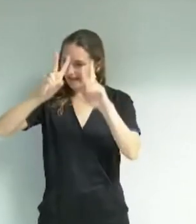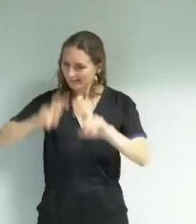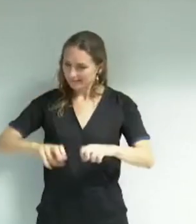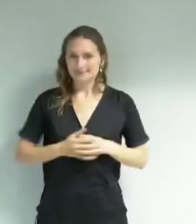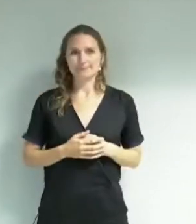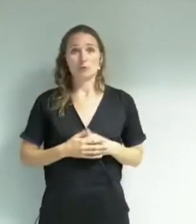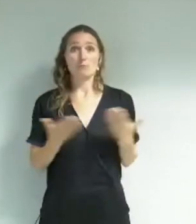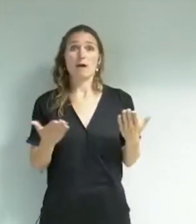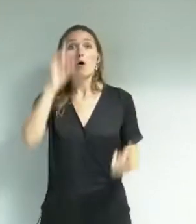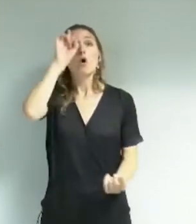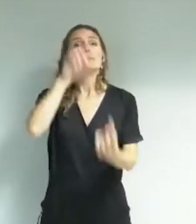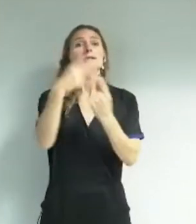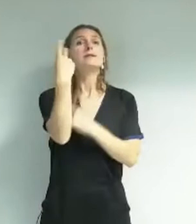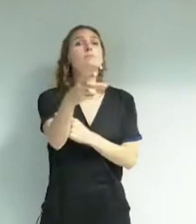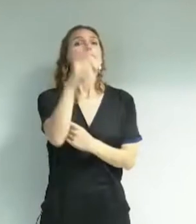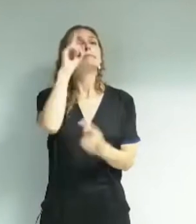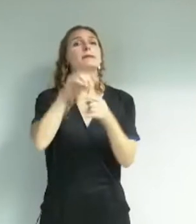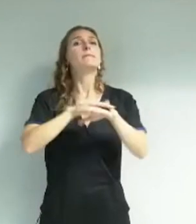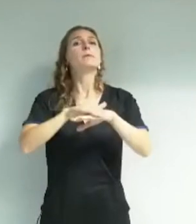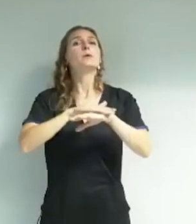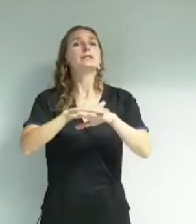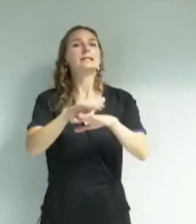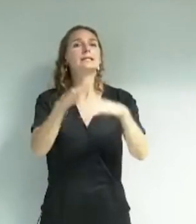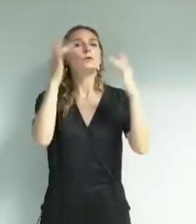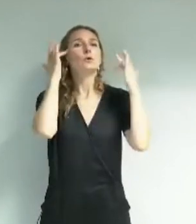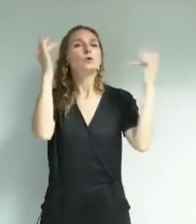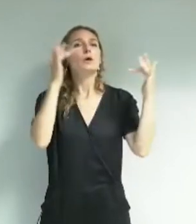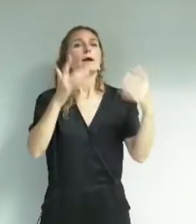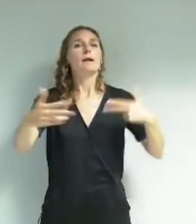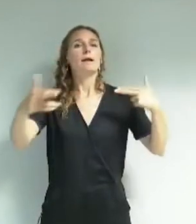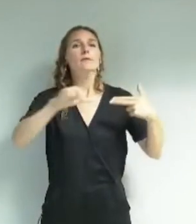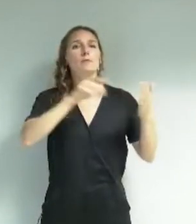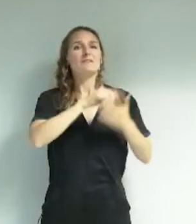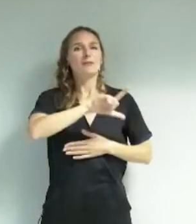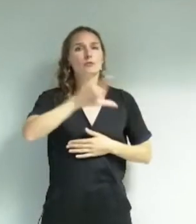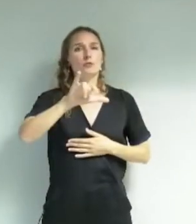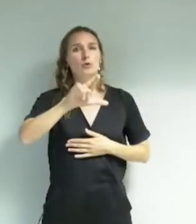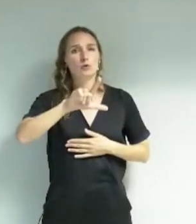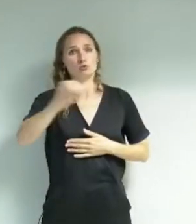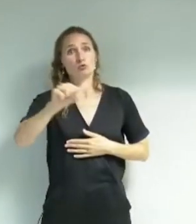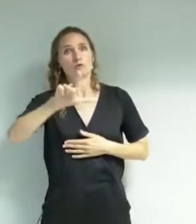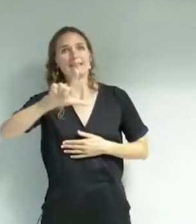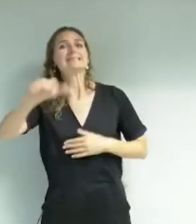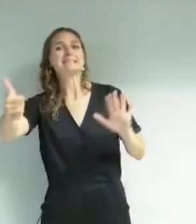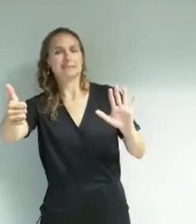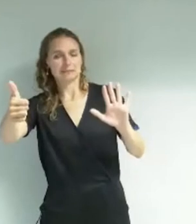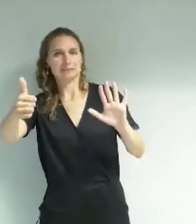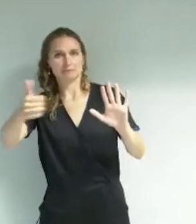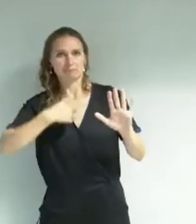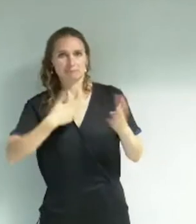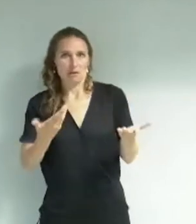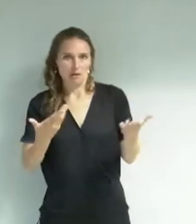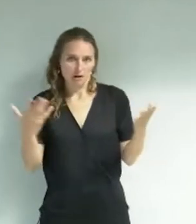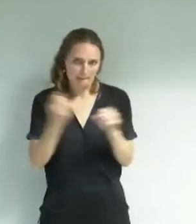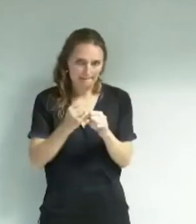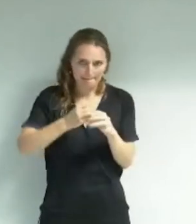vos objectifs de politique culturelle 2022 à 2026. Vous commencez par un retour